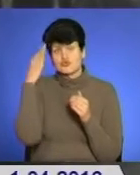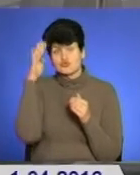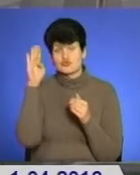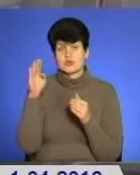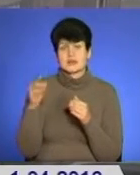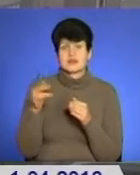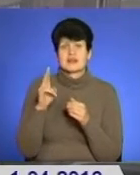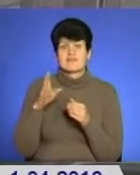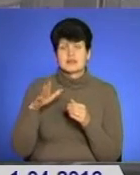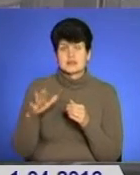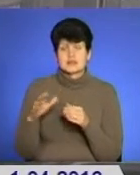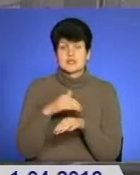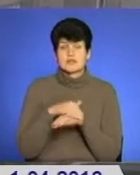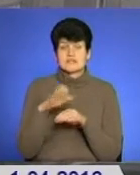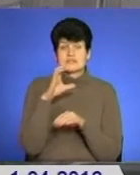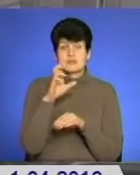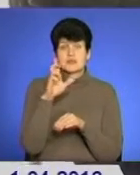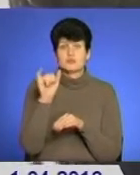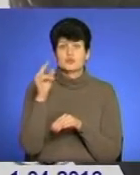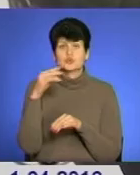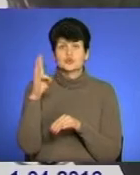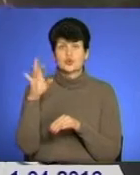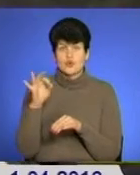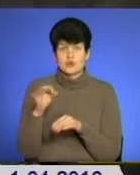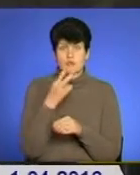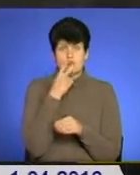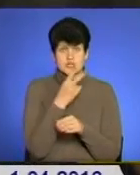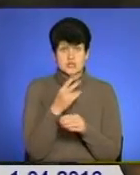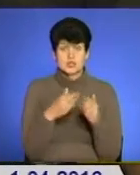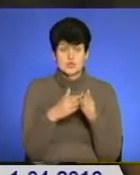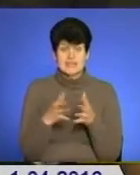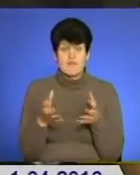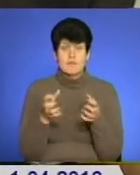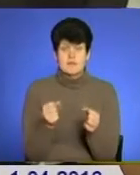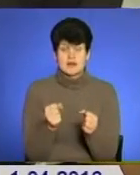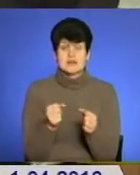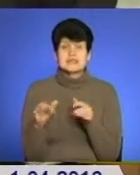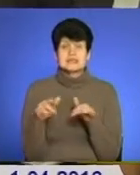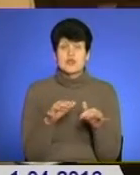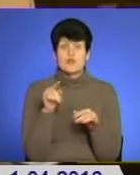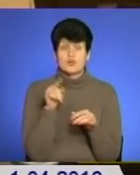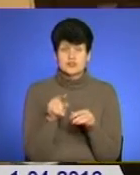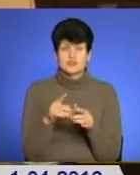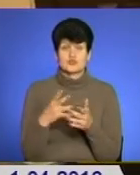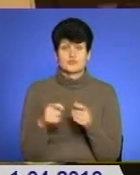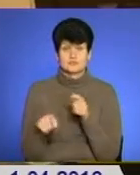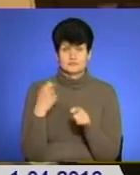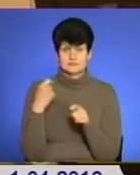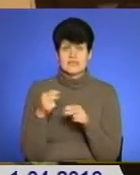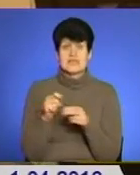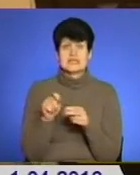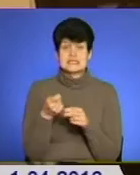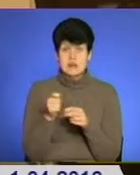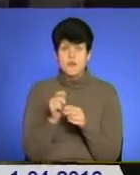вулиці Степана Будного у Тернополі. Його помітили сусіди та піймали. Із заявою про те, що невідома особа пошкодила замок вхідних дверей та